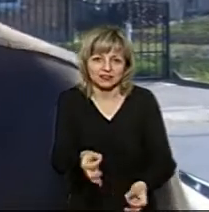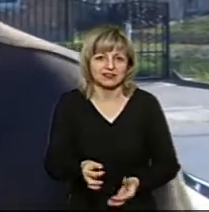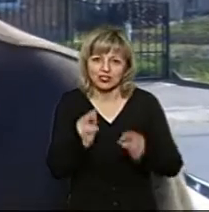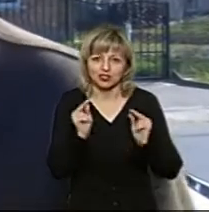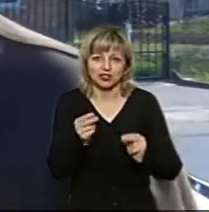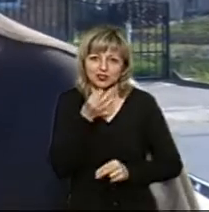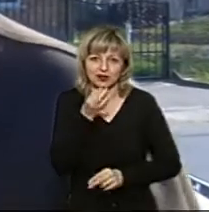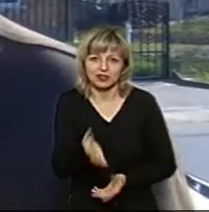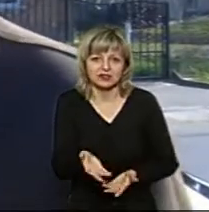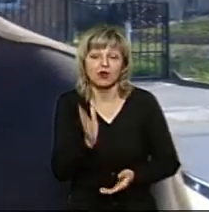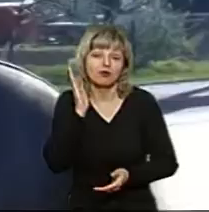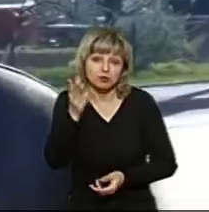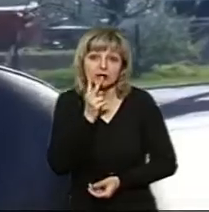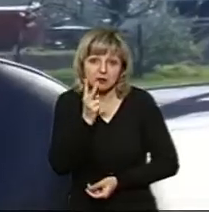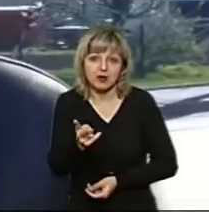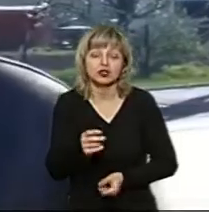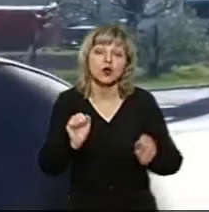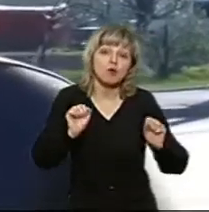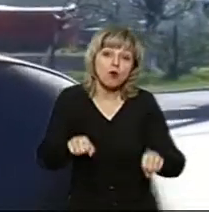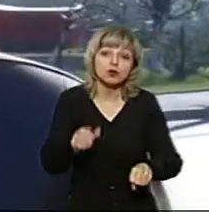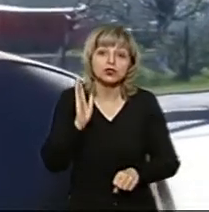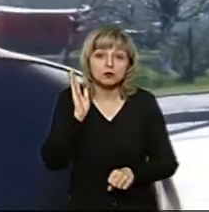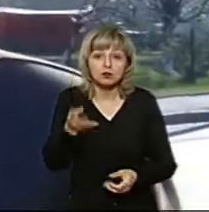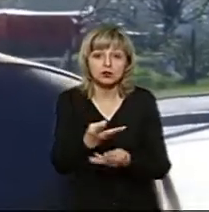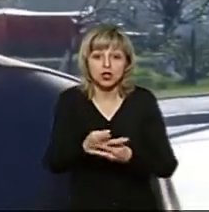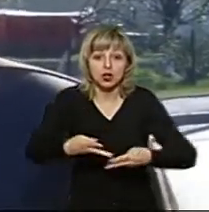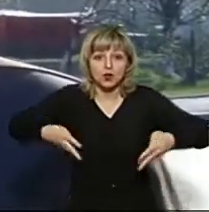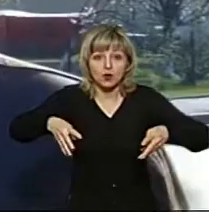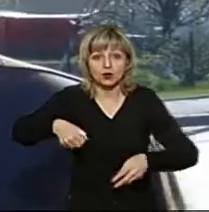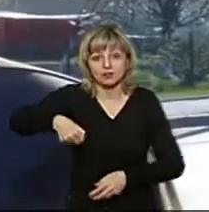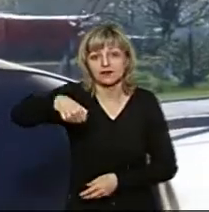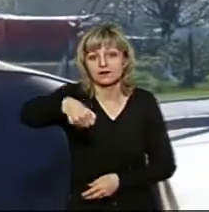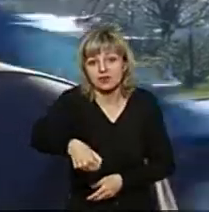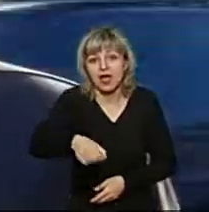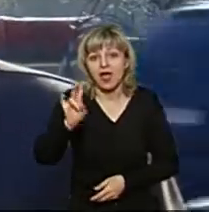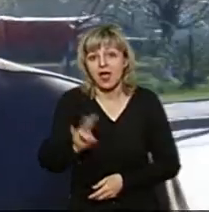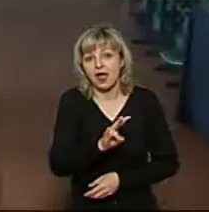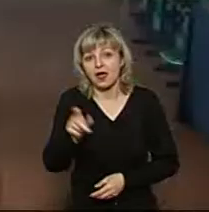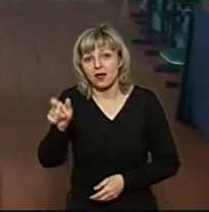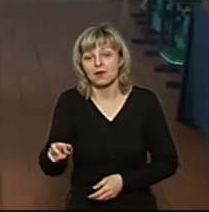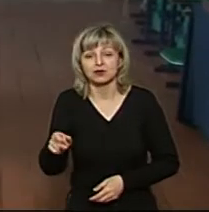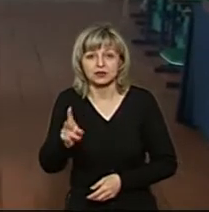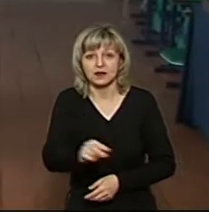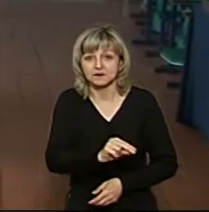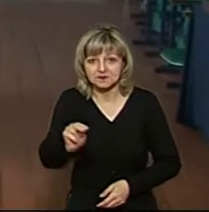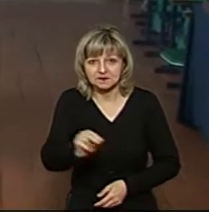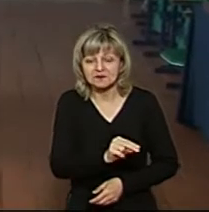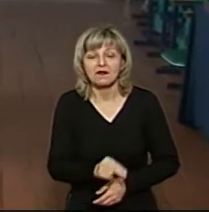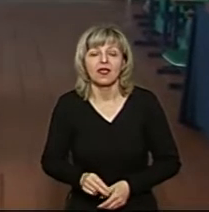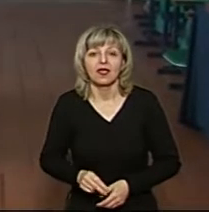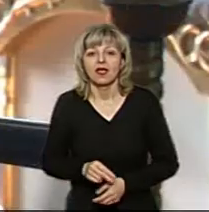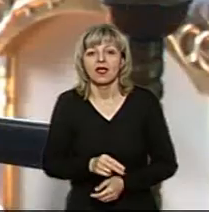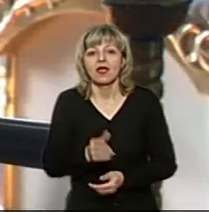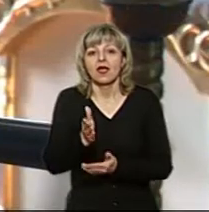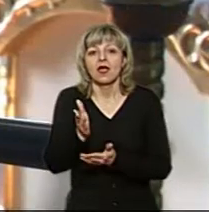чесно кажучи. Будемо бачити. Може, будемо кошики виставляти, батюшка, то що він має сказати». Служби онлайн-настоятель